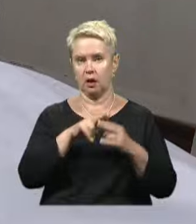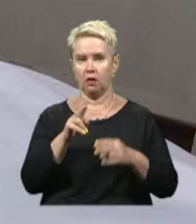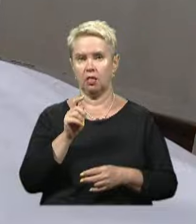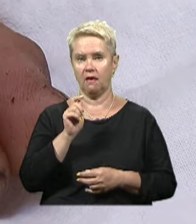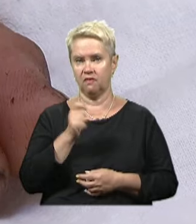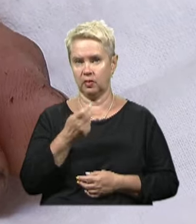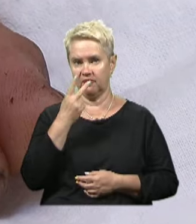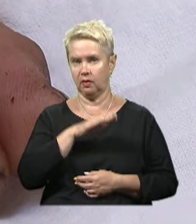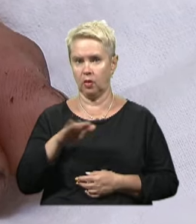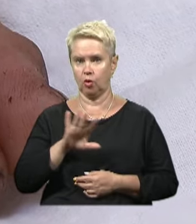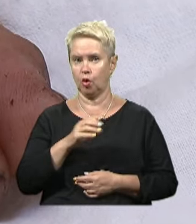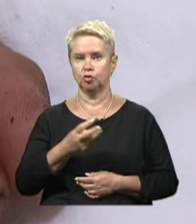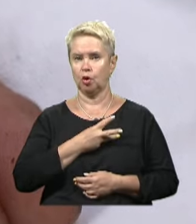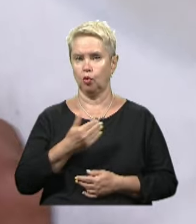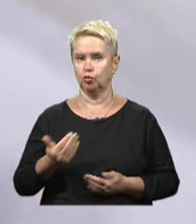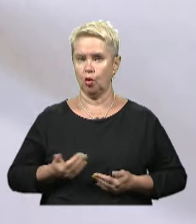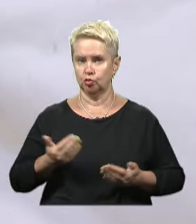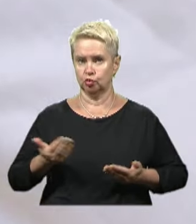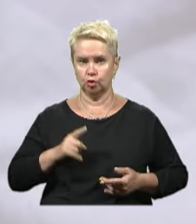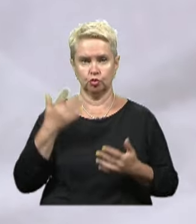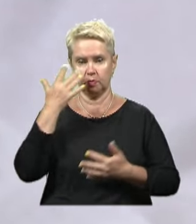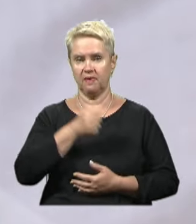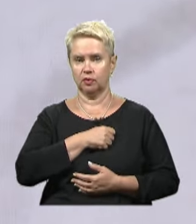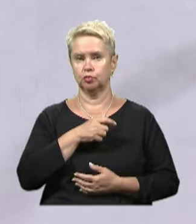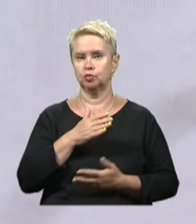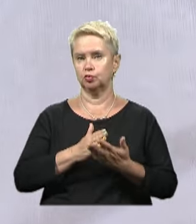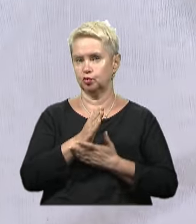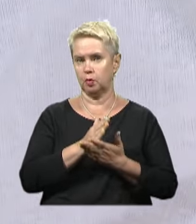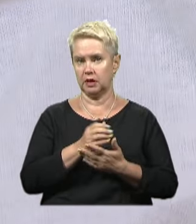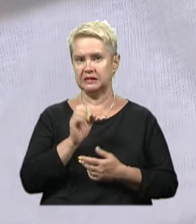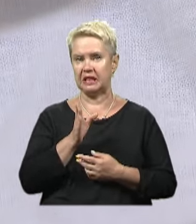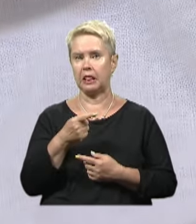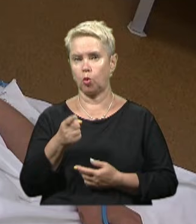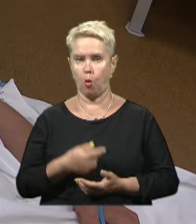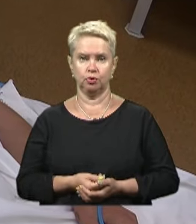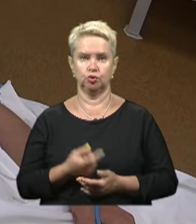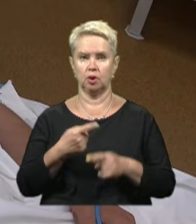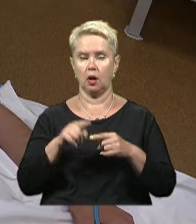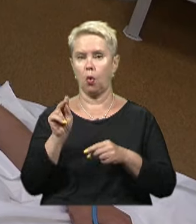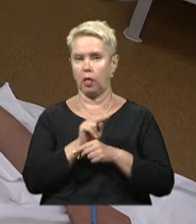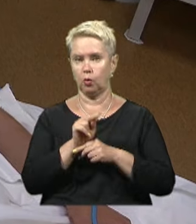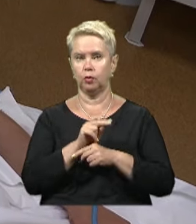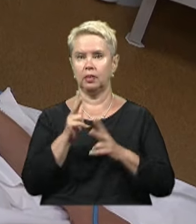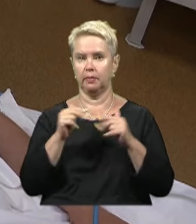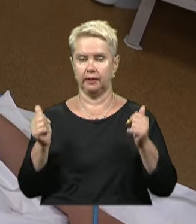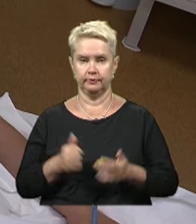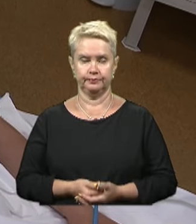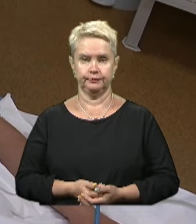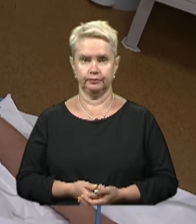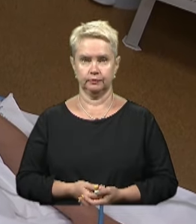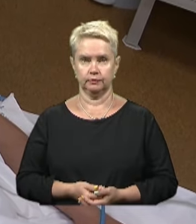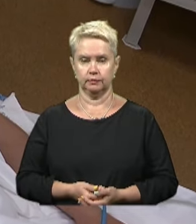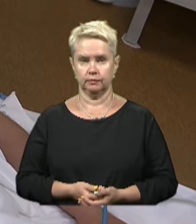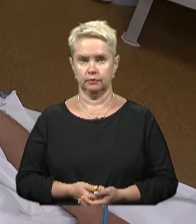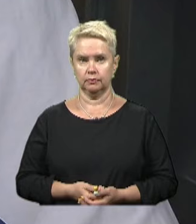обидві ноги, але не жагу до життя. Про що мріє військовослужбовець з Тернопільщини, якого лікують у Дніпрі? Ми вже